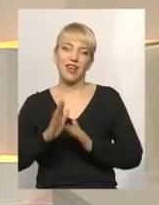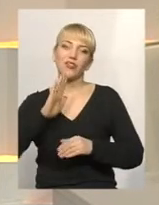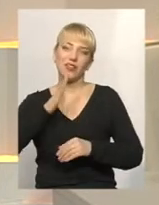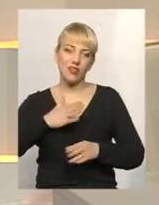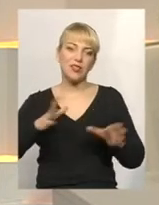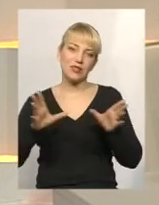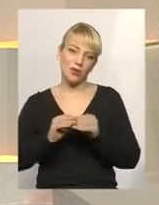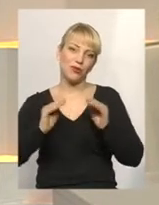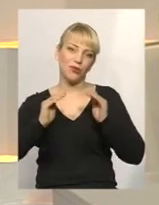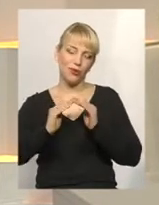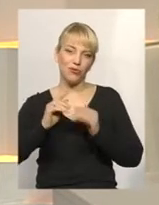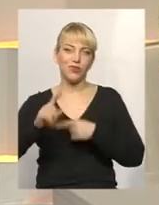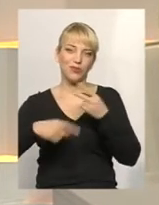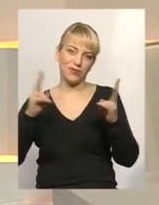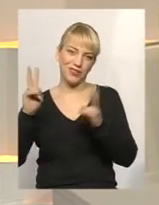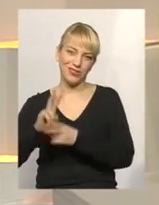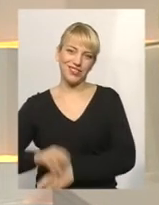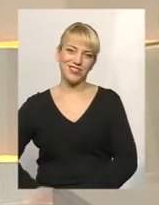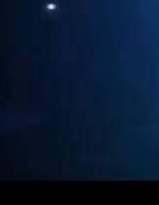спільному домі. Побачимось завтра.